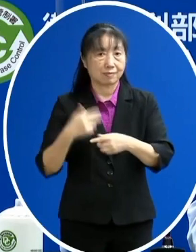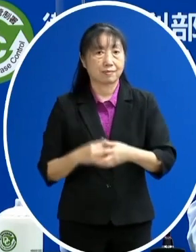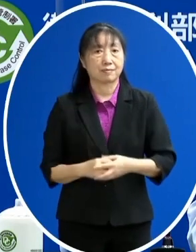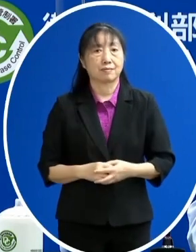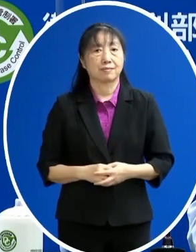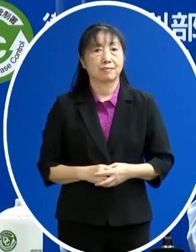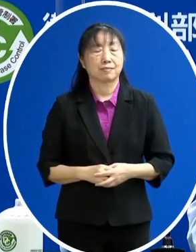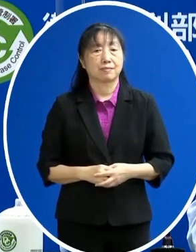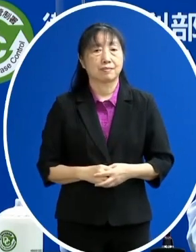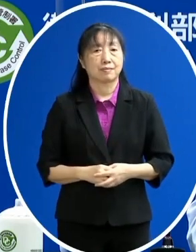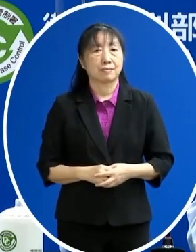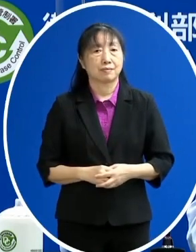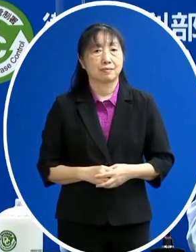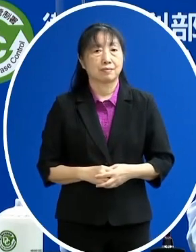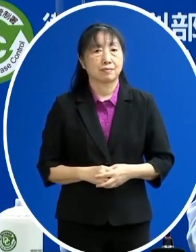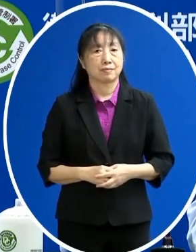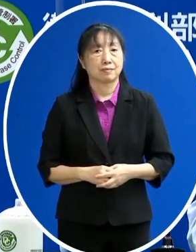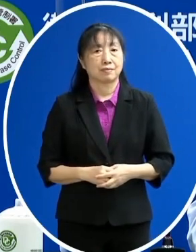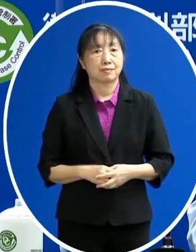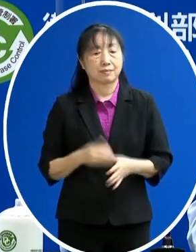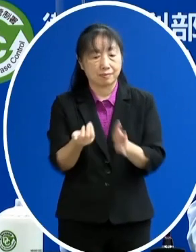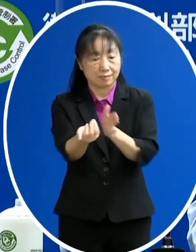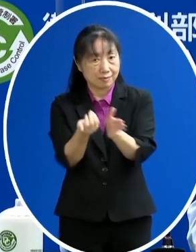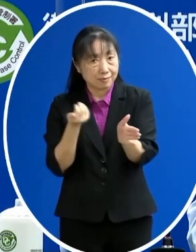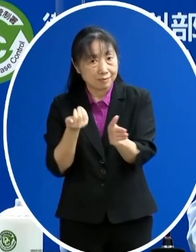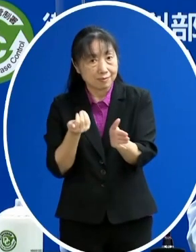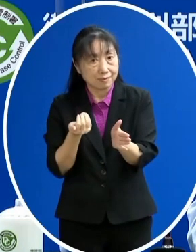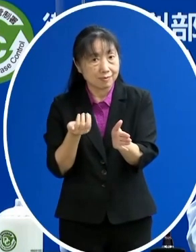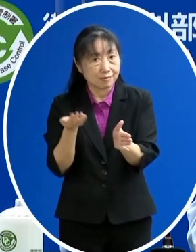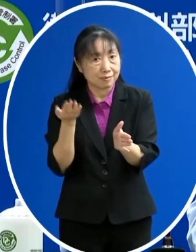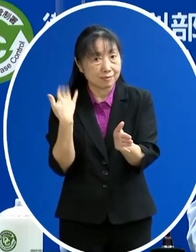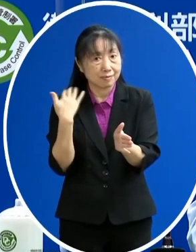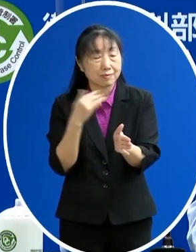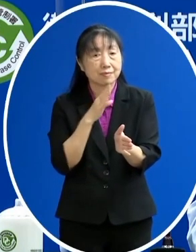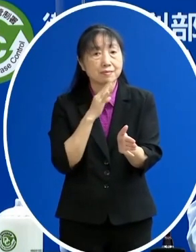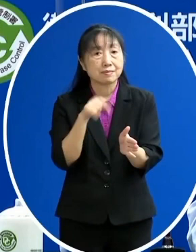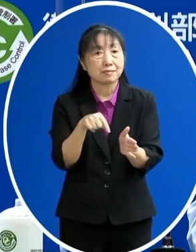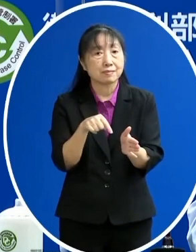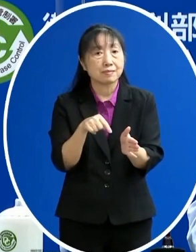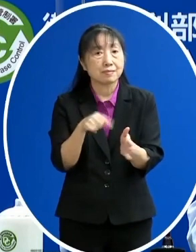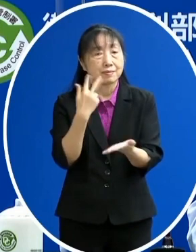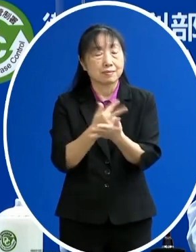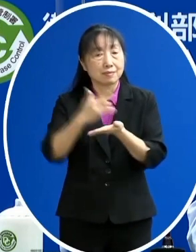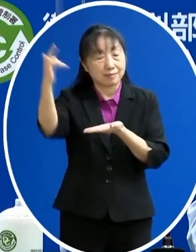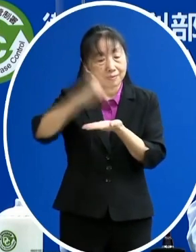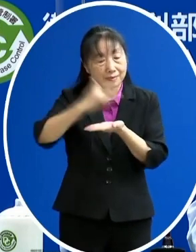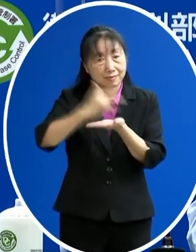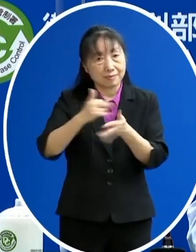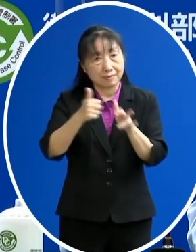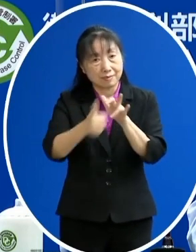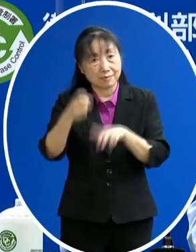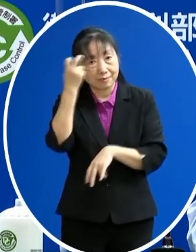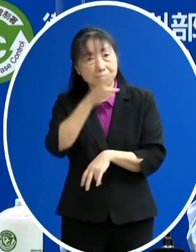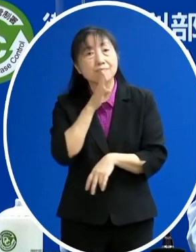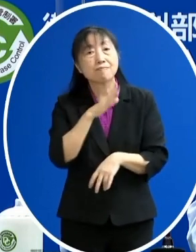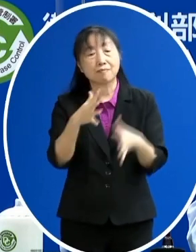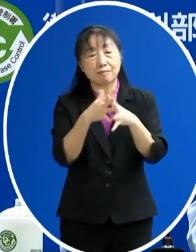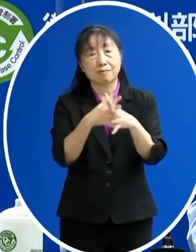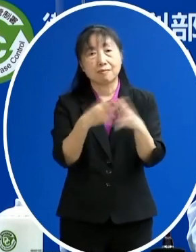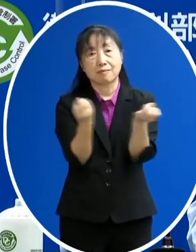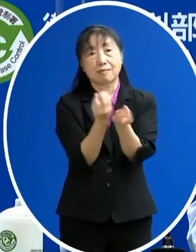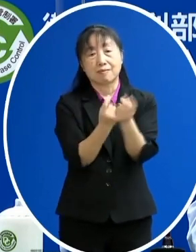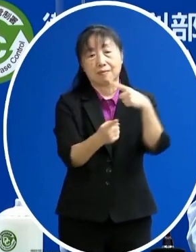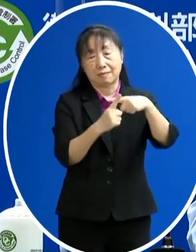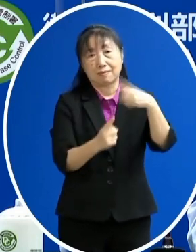%那在前一段時間在每次在這個落地採檢是美國唯一最大宗